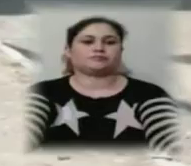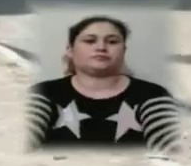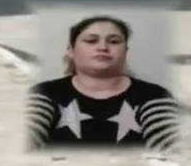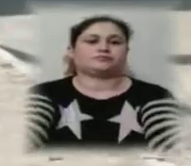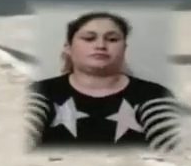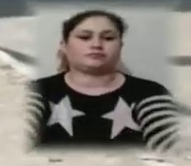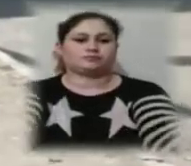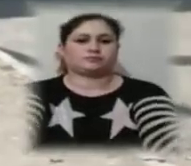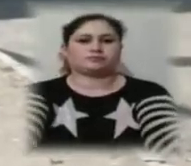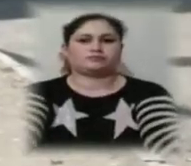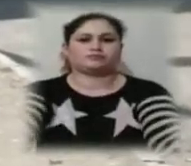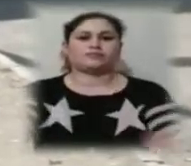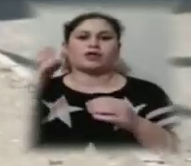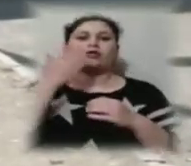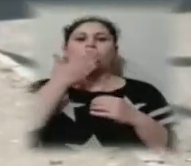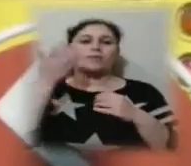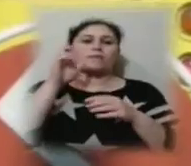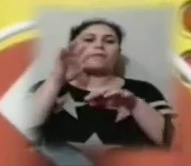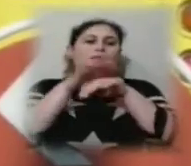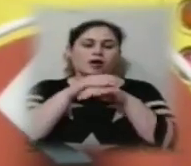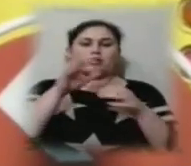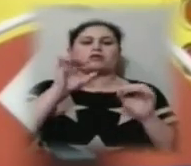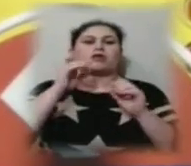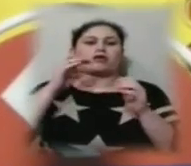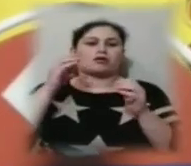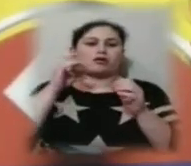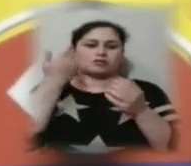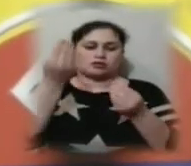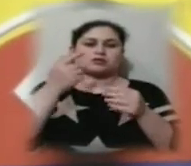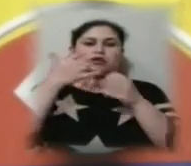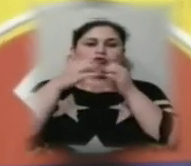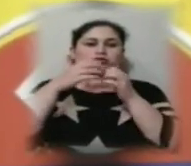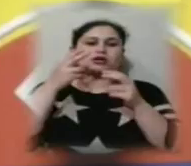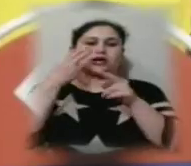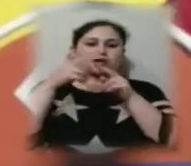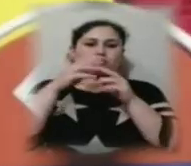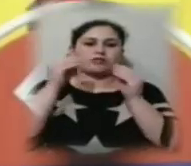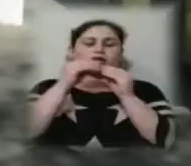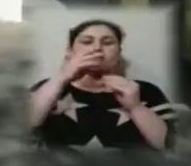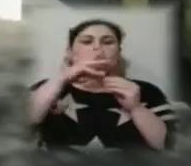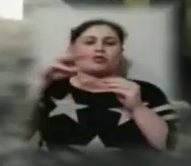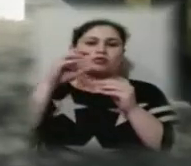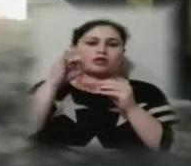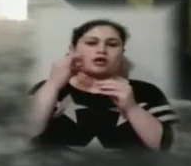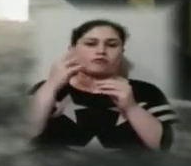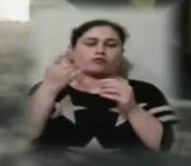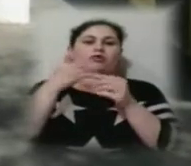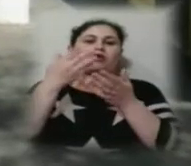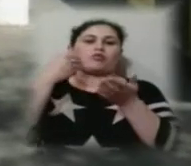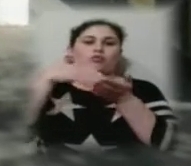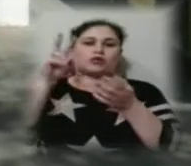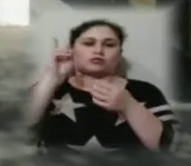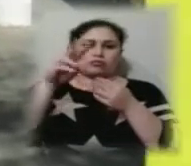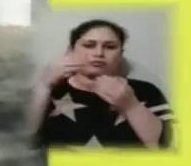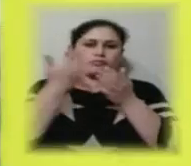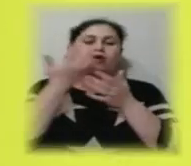Європейський банк реконструкції та розвитку дасть Херсону кредит у 10 мільйонів євро на закупівлю нових тролейбусів. Як у місті реагують